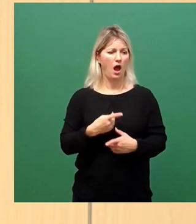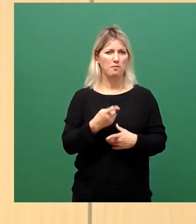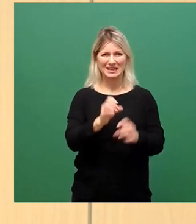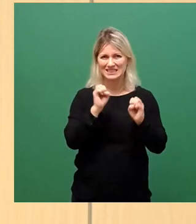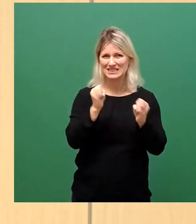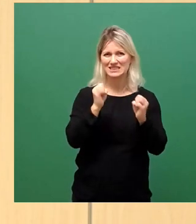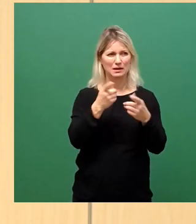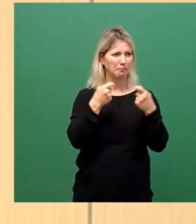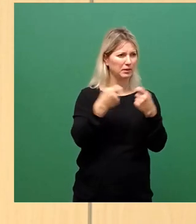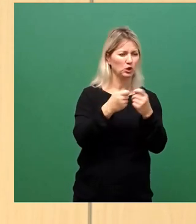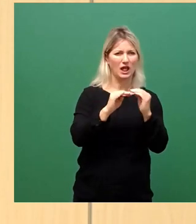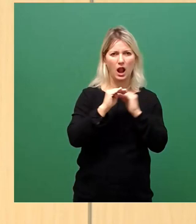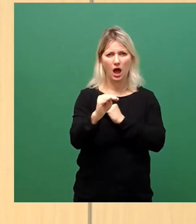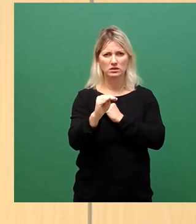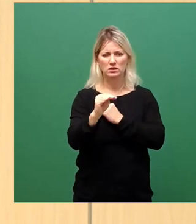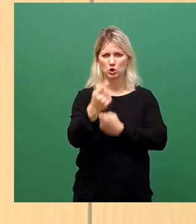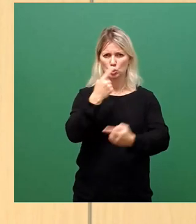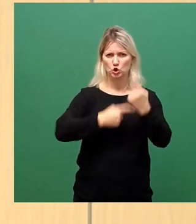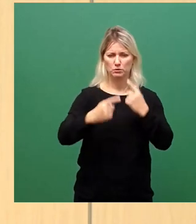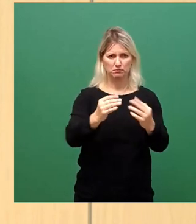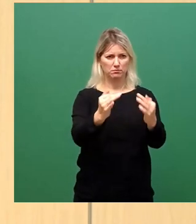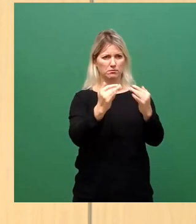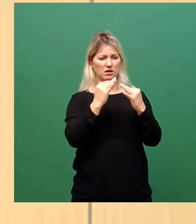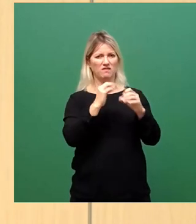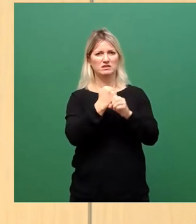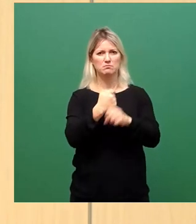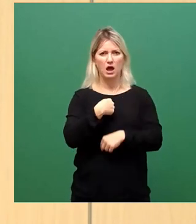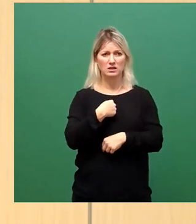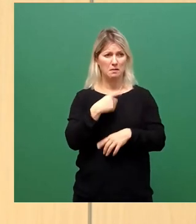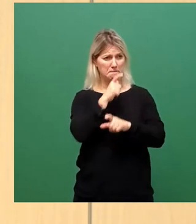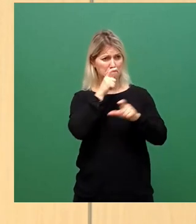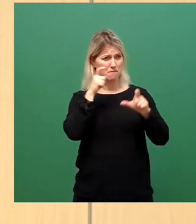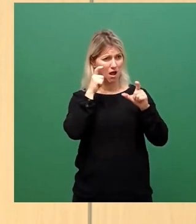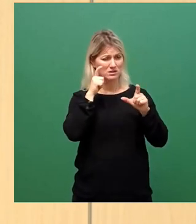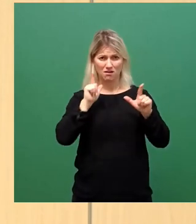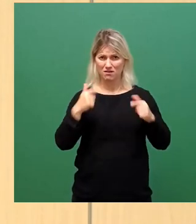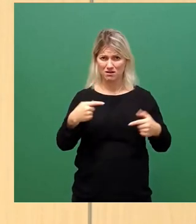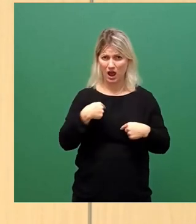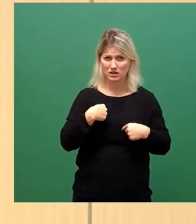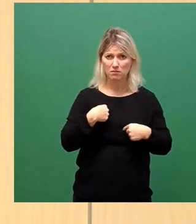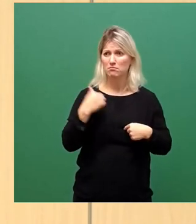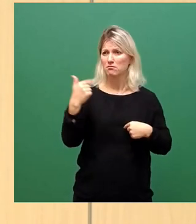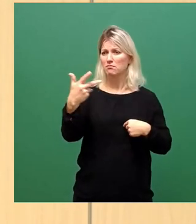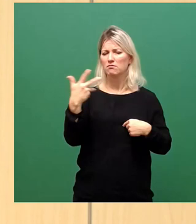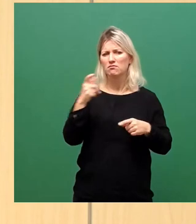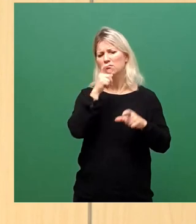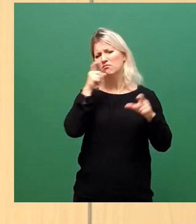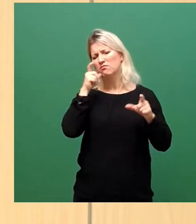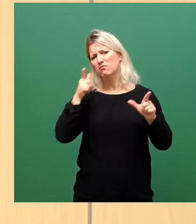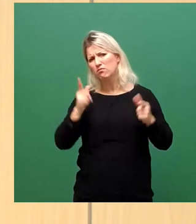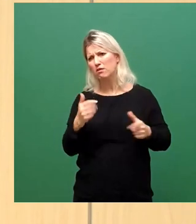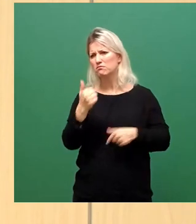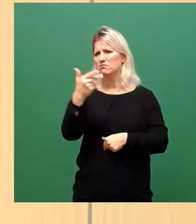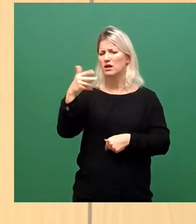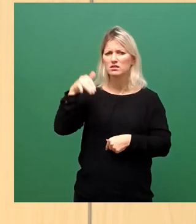Land, was macht das mit Ihnen? Menschen, die ohne Maske unterwegs sind, einige sind vielleicht Maskenmuffels, einige haben einen Attest, sie werden